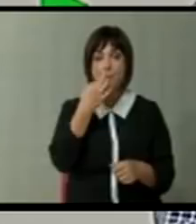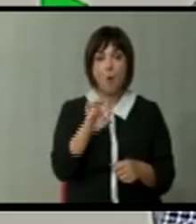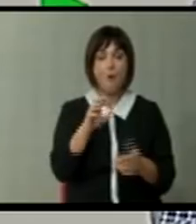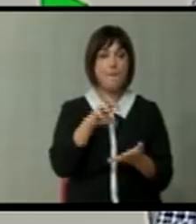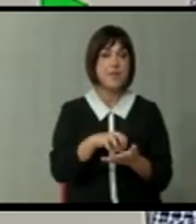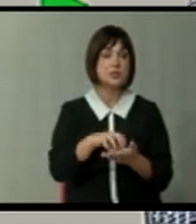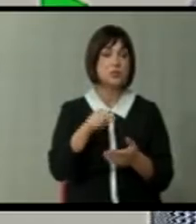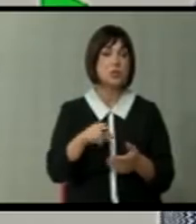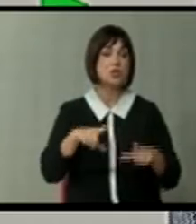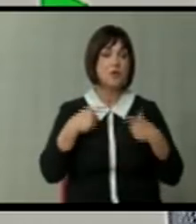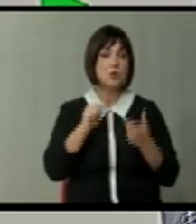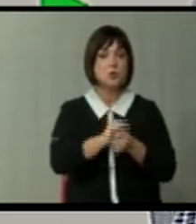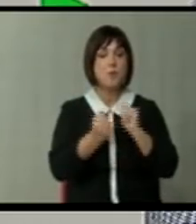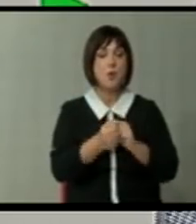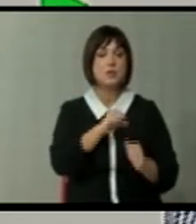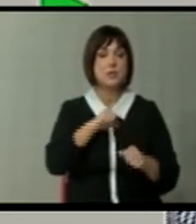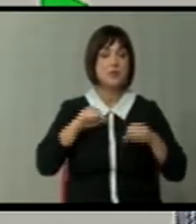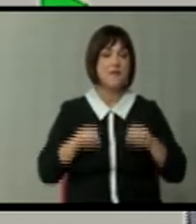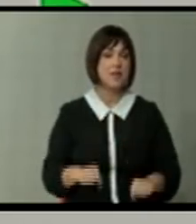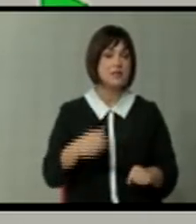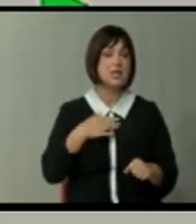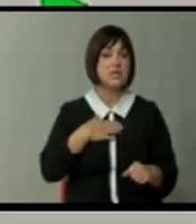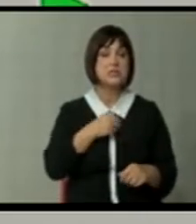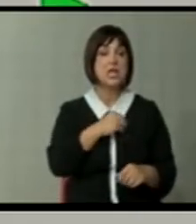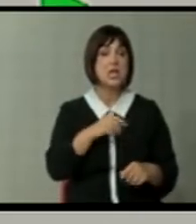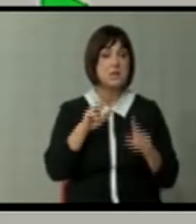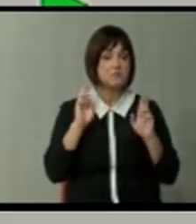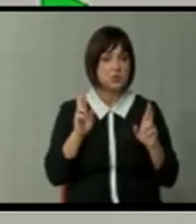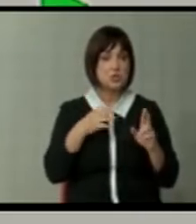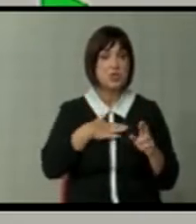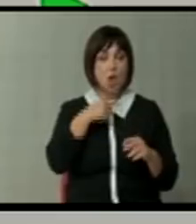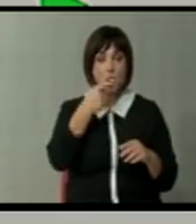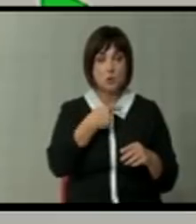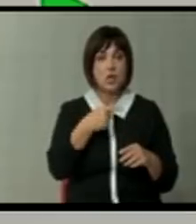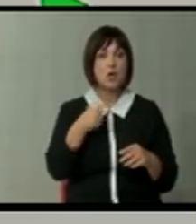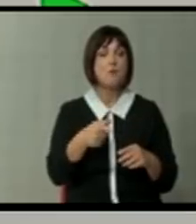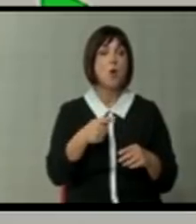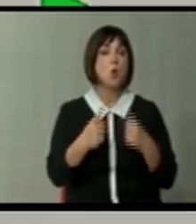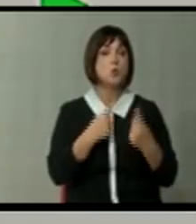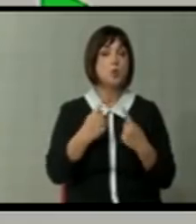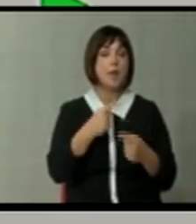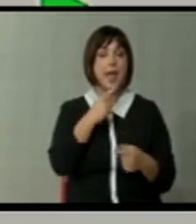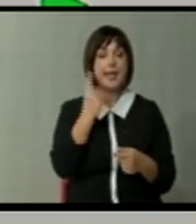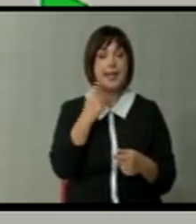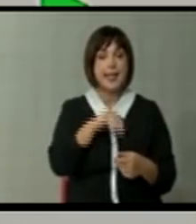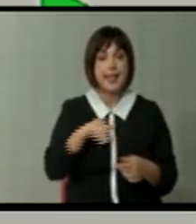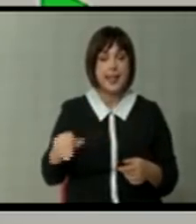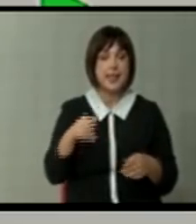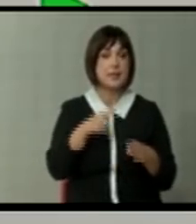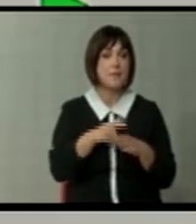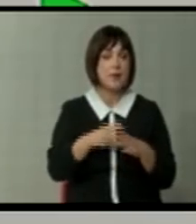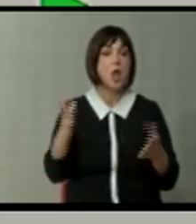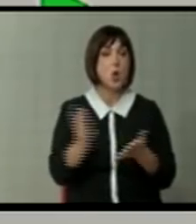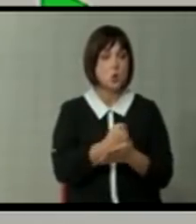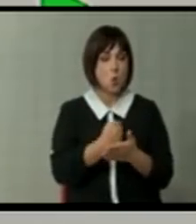не го се бореле за власт. И јас искрено посакувам, па макар и тој датум за преговори да биде условен со илјада препрек и да го